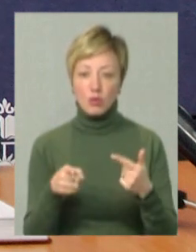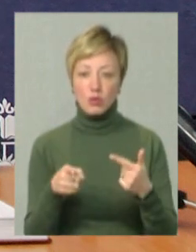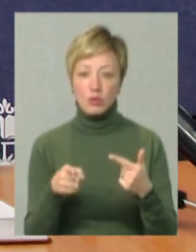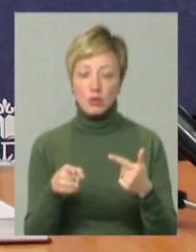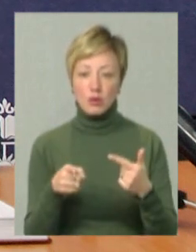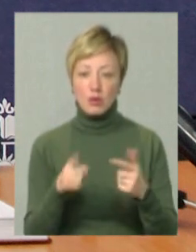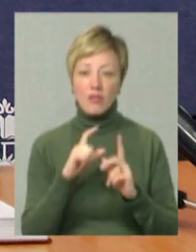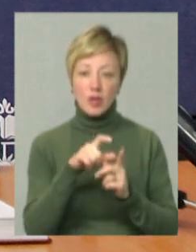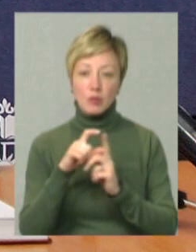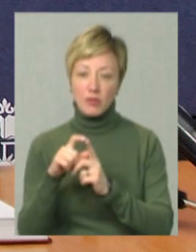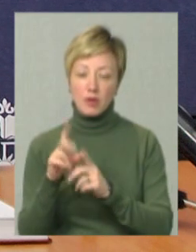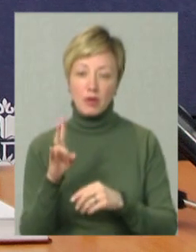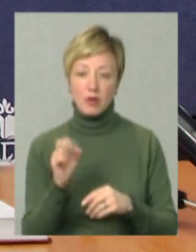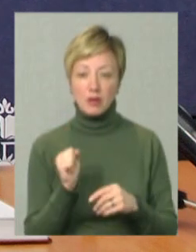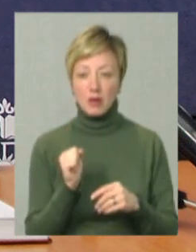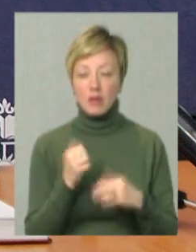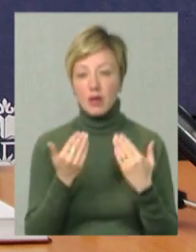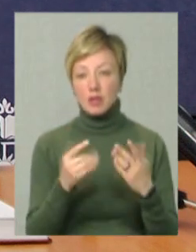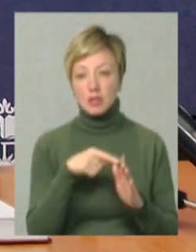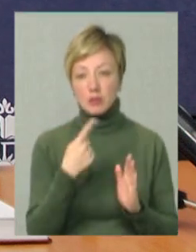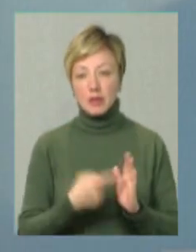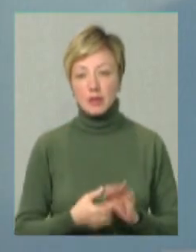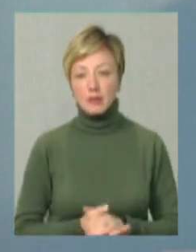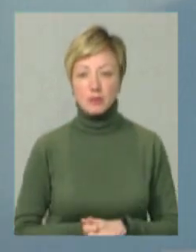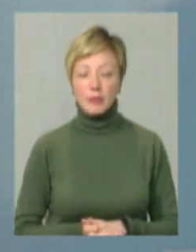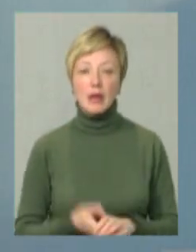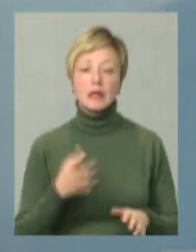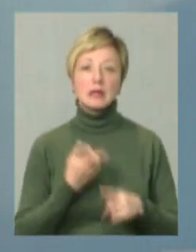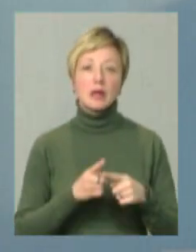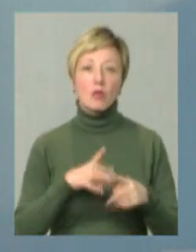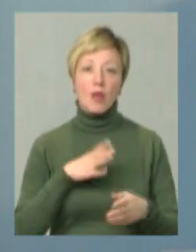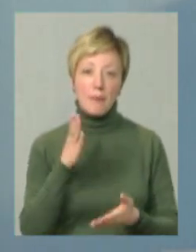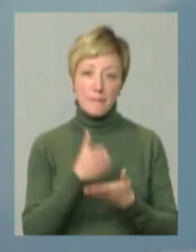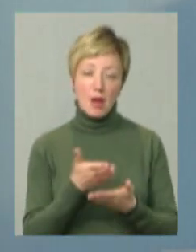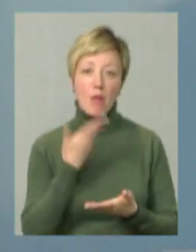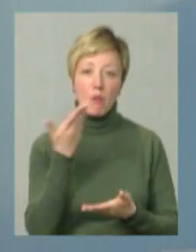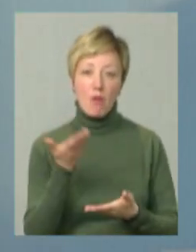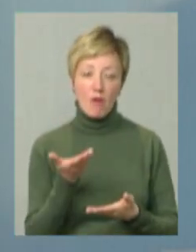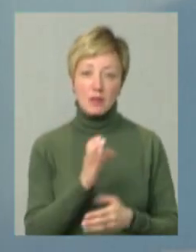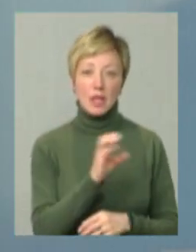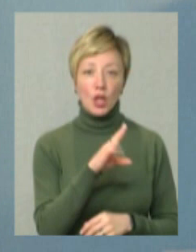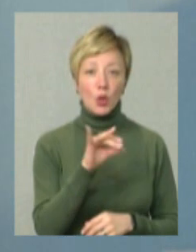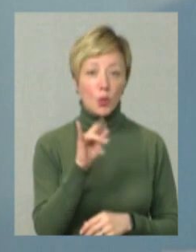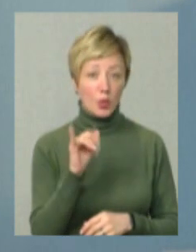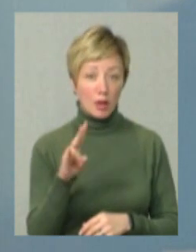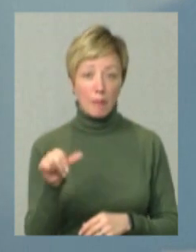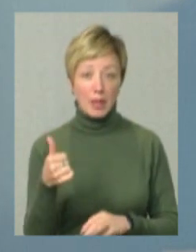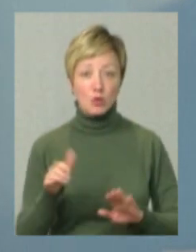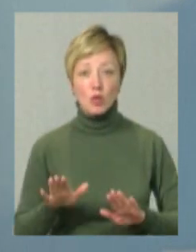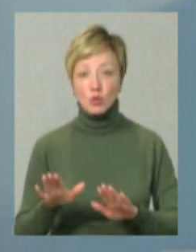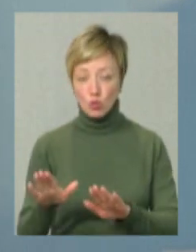відповіді на ваші запитання. Це була пряма мова Сергія Тюріна,